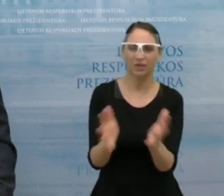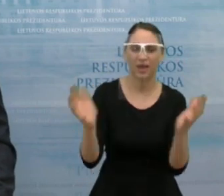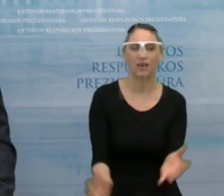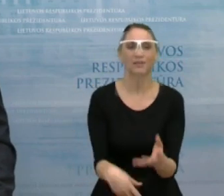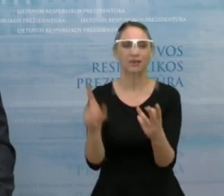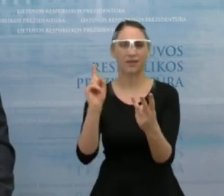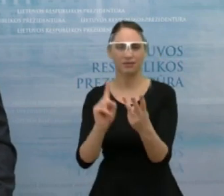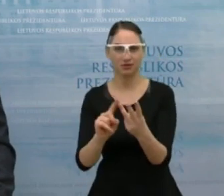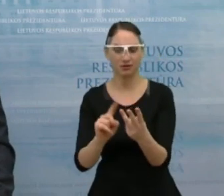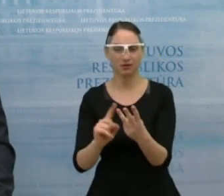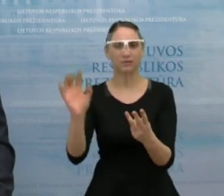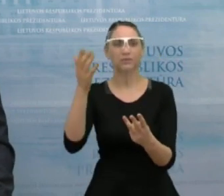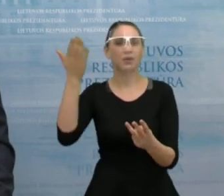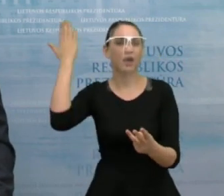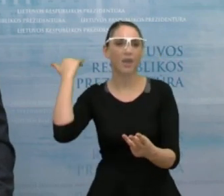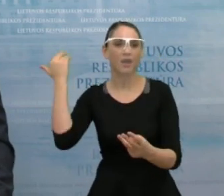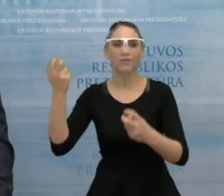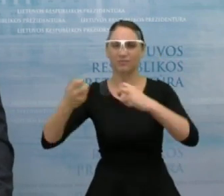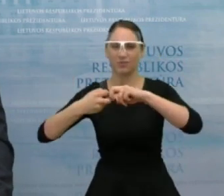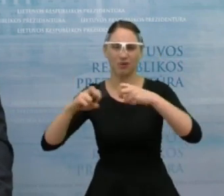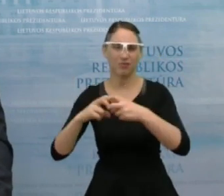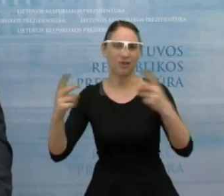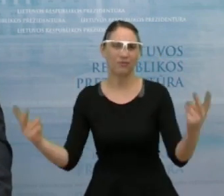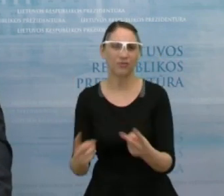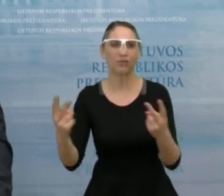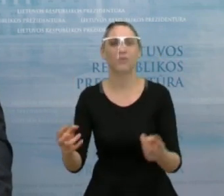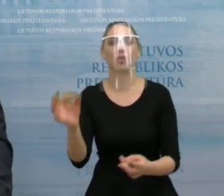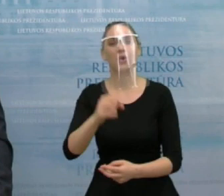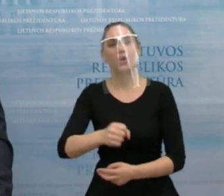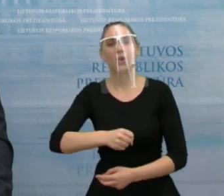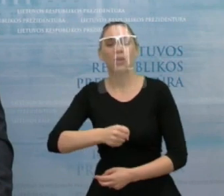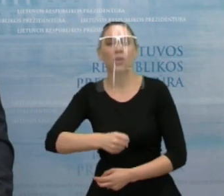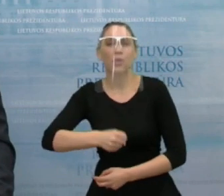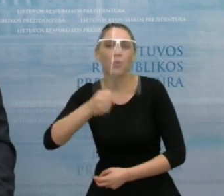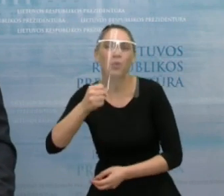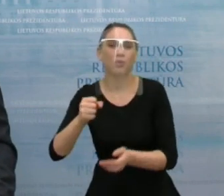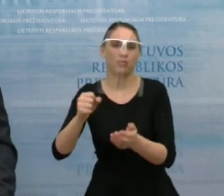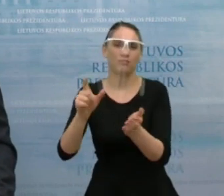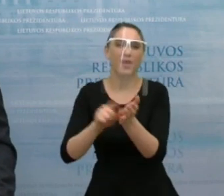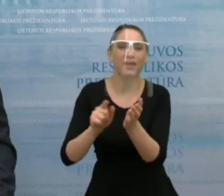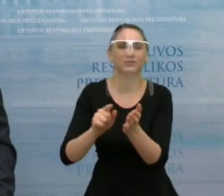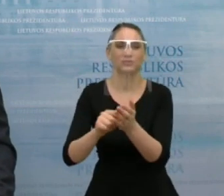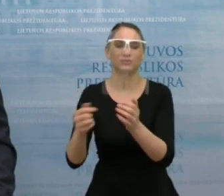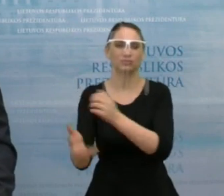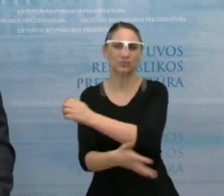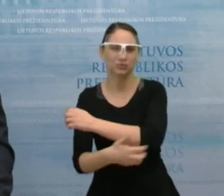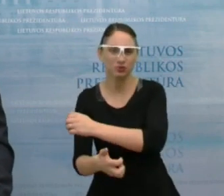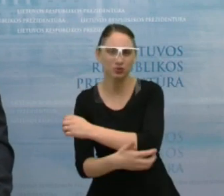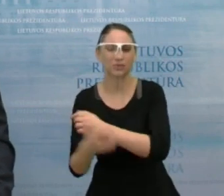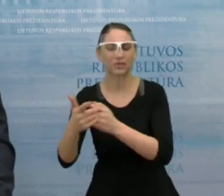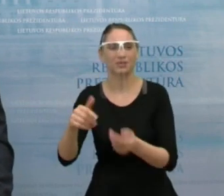sprendžiamos įsisinėjusios problemos, tokios kaip seniorų skurdas. Tai sveikatos sistemai kitais metais skiriama